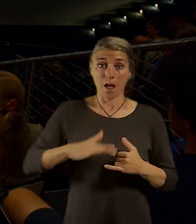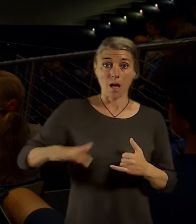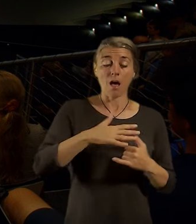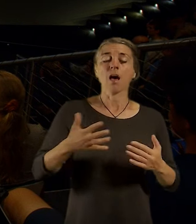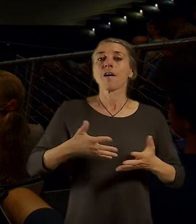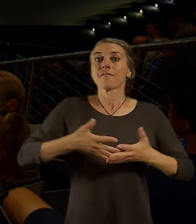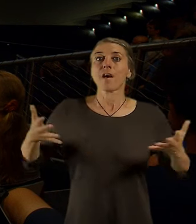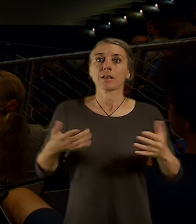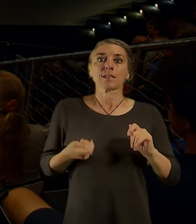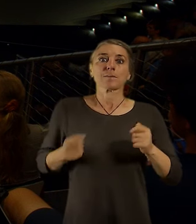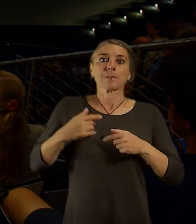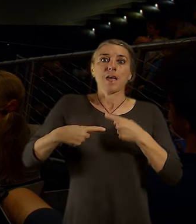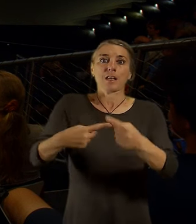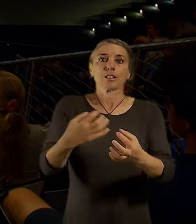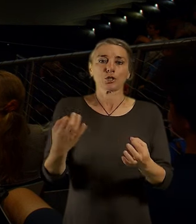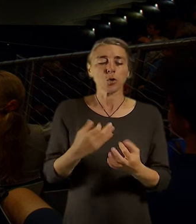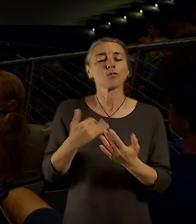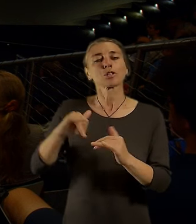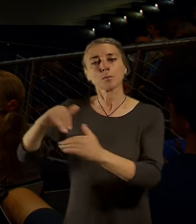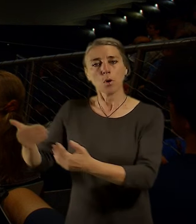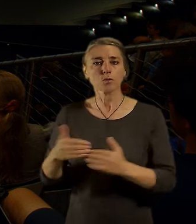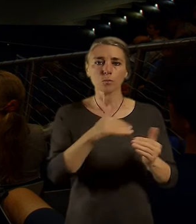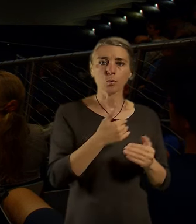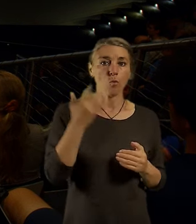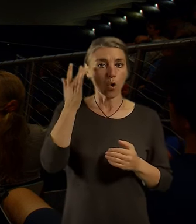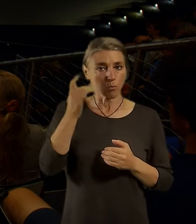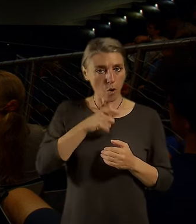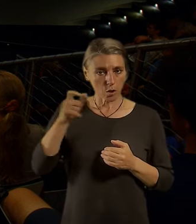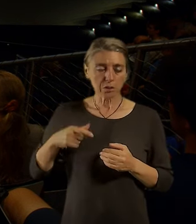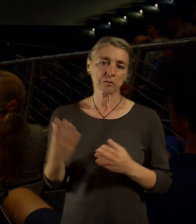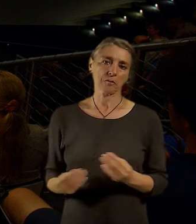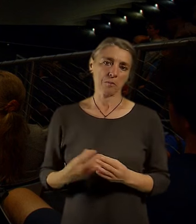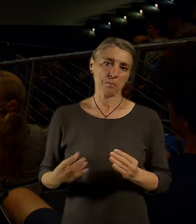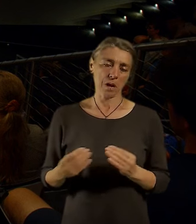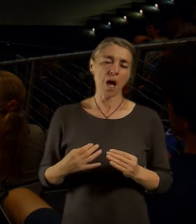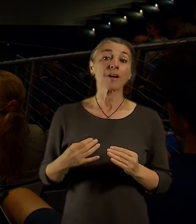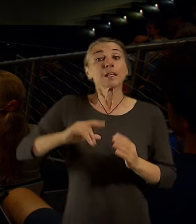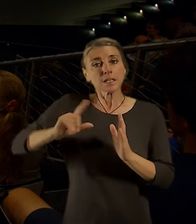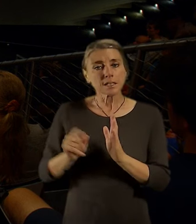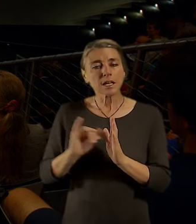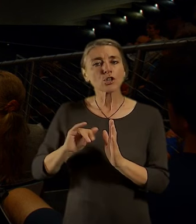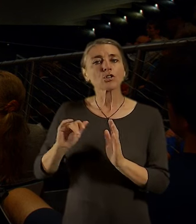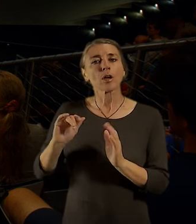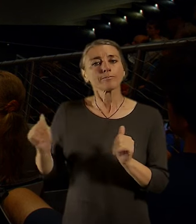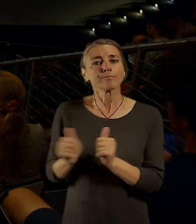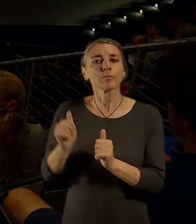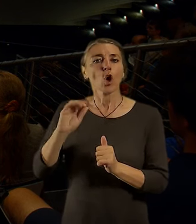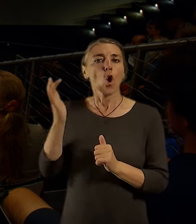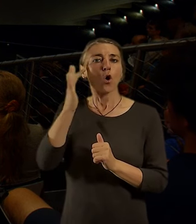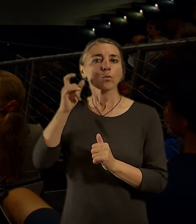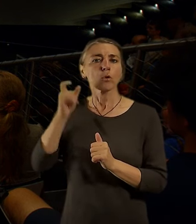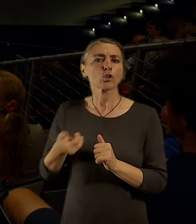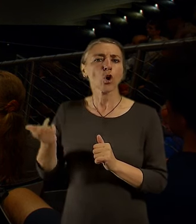problému, představí ty projekty, třeba na kterých pracují, ale zároveň je doprovázejí odborníci odborníci z